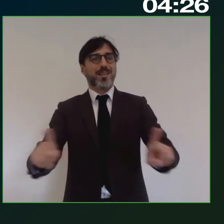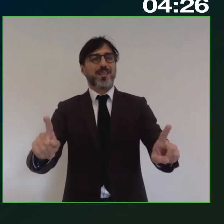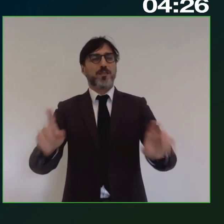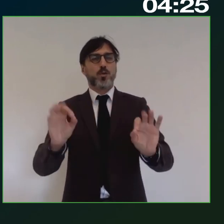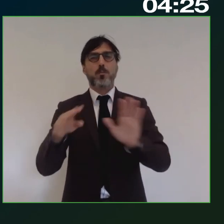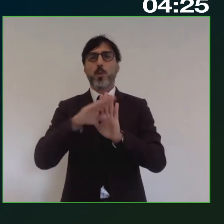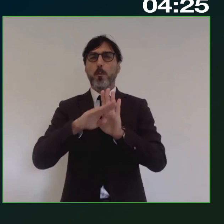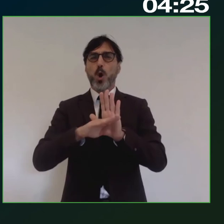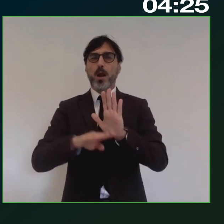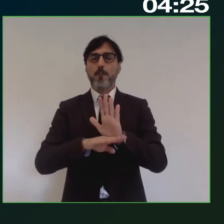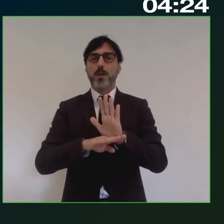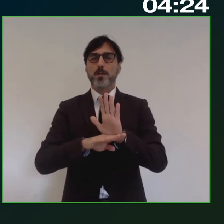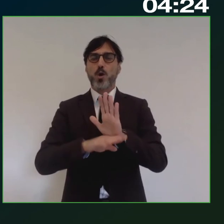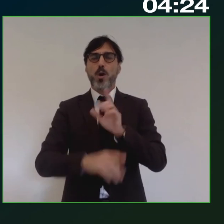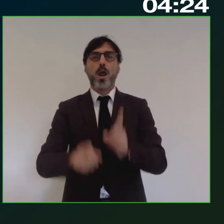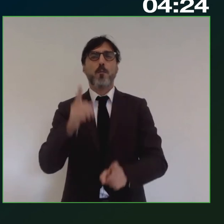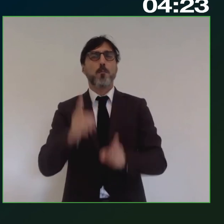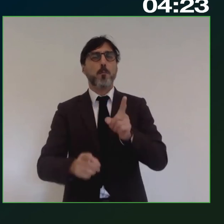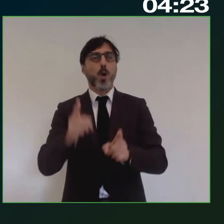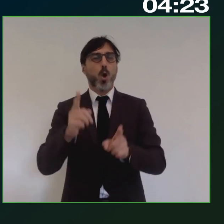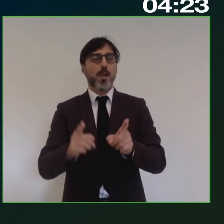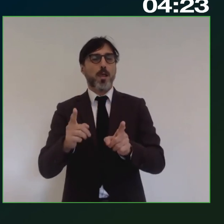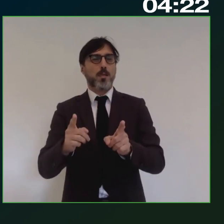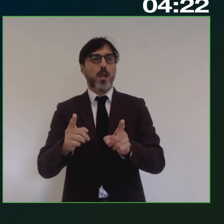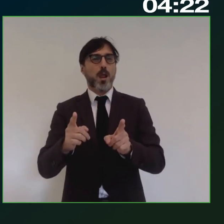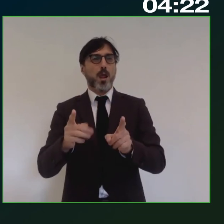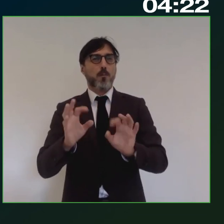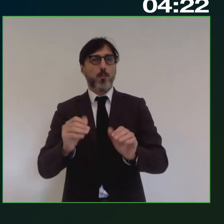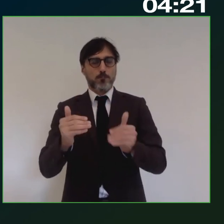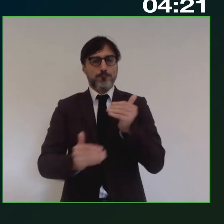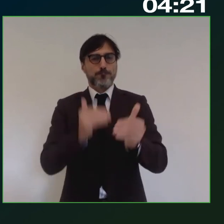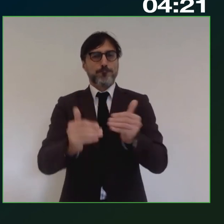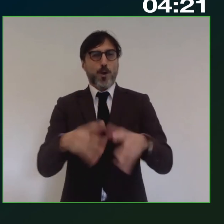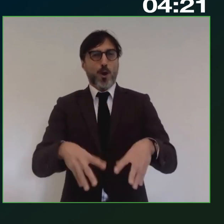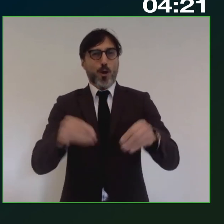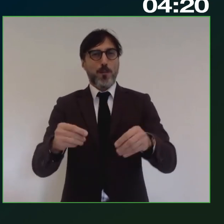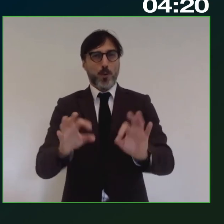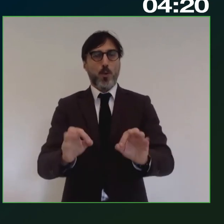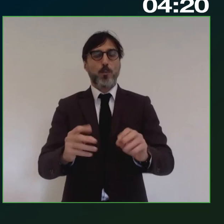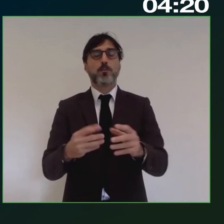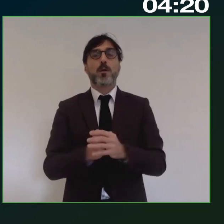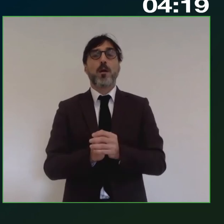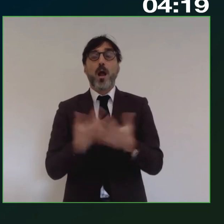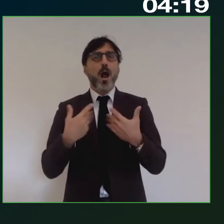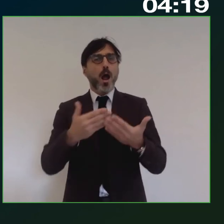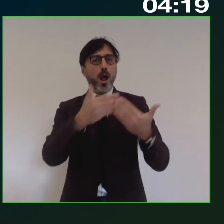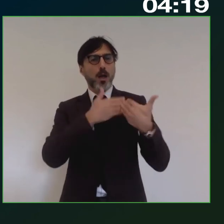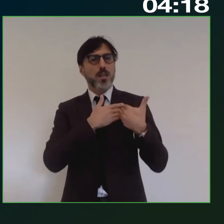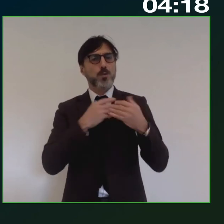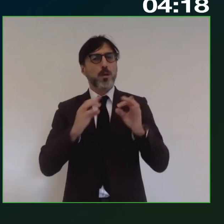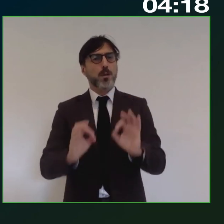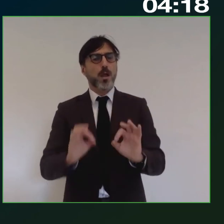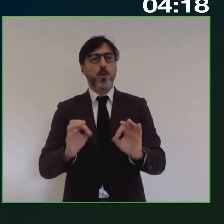programmazione delle politiche e nella loro messa a terra e questa è una responsabilità che impone anche un